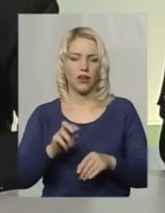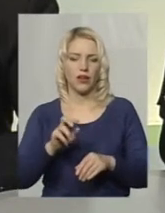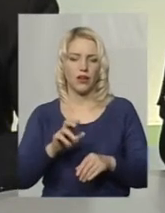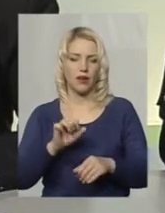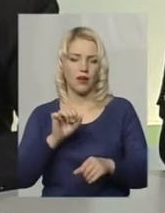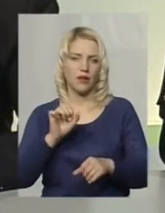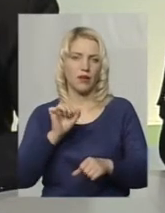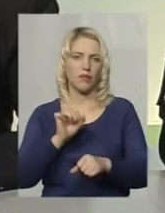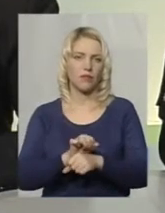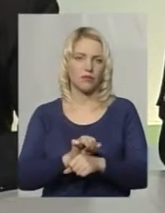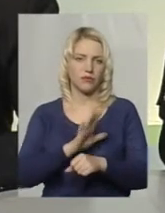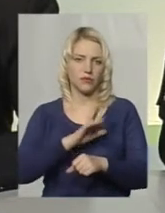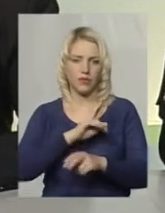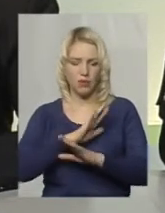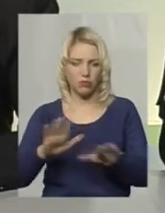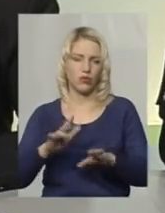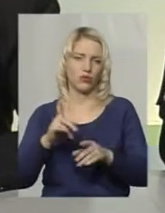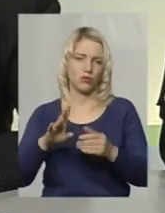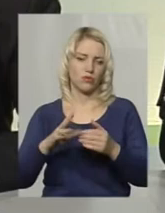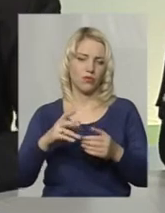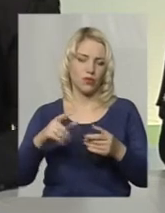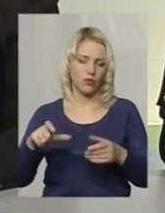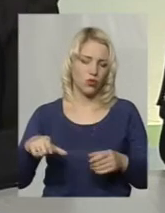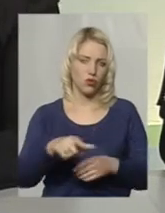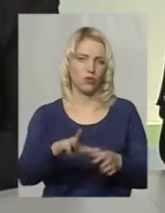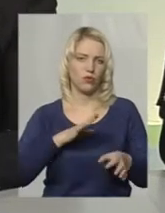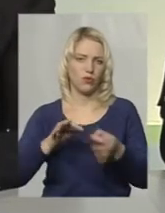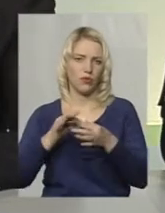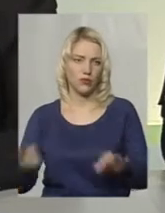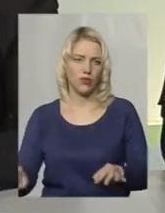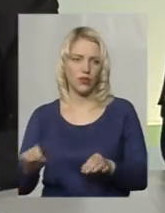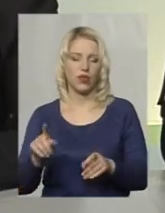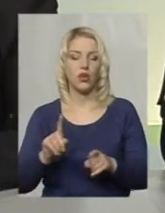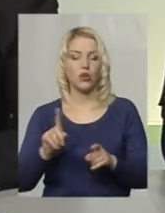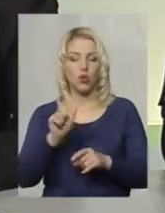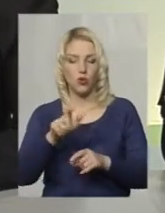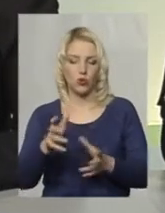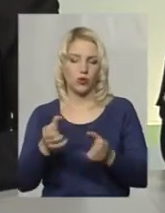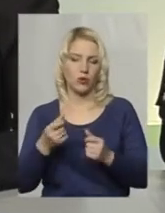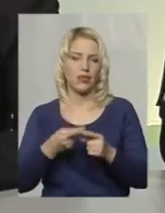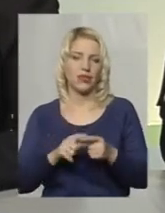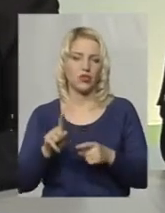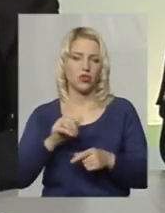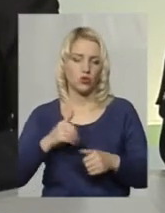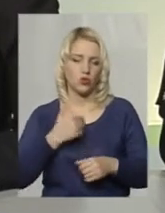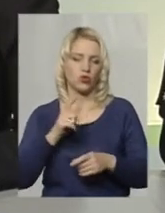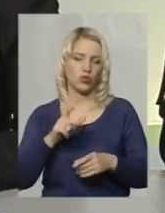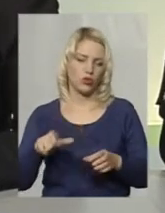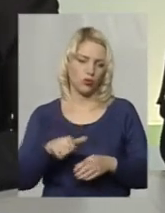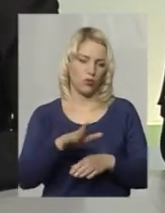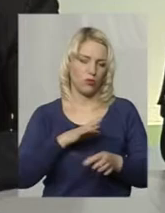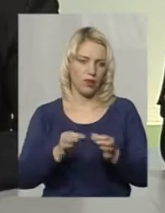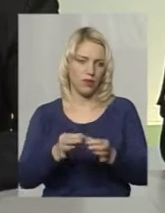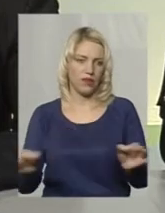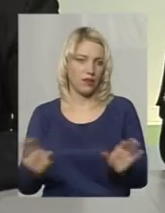не потрібно притягати до відповідальності. Головна мета – це щоб громадяни отримали те, що вони хочуть, якщо це законно, і щоб дорога була вільна.